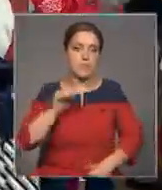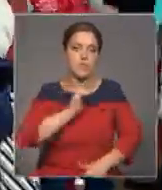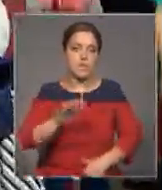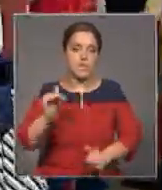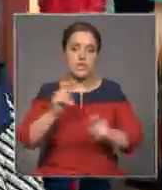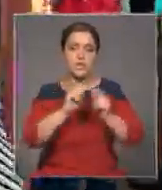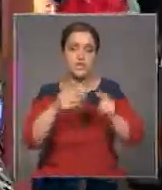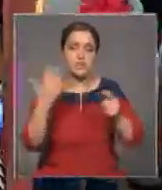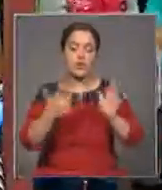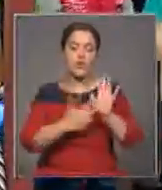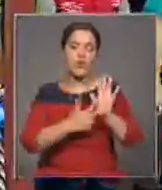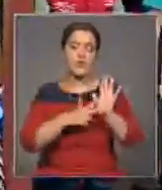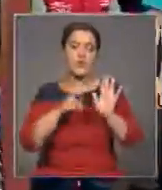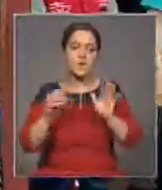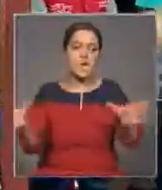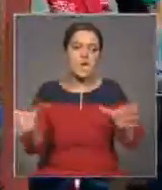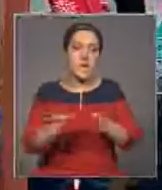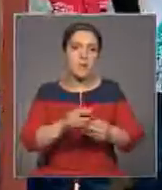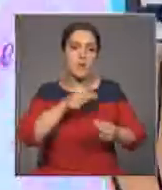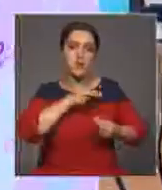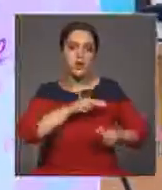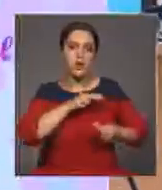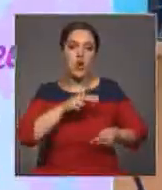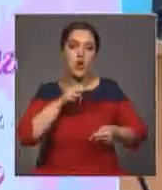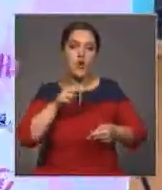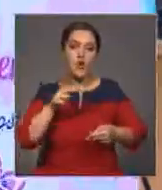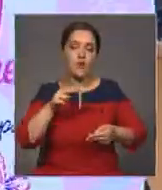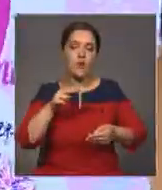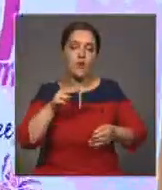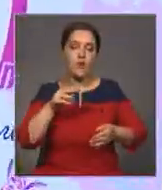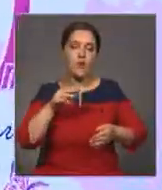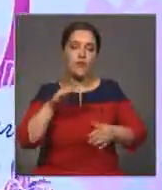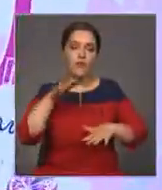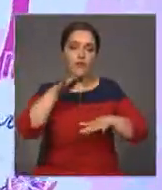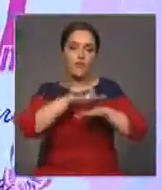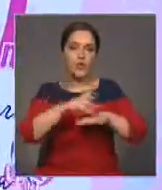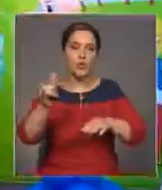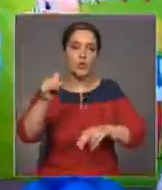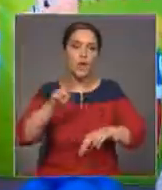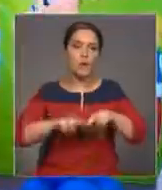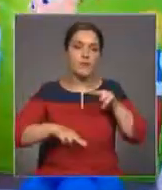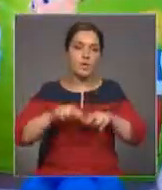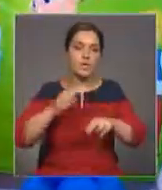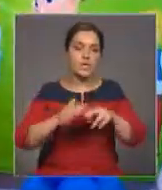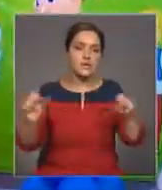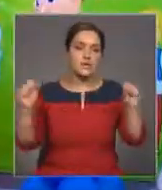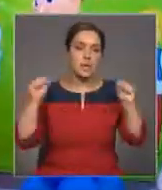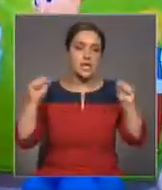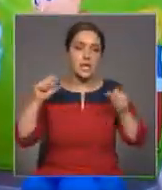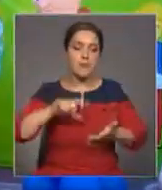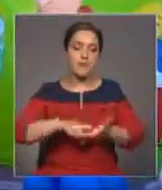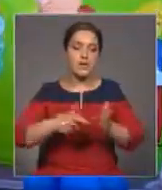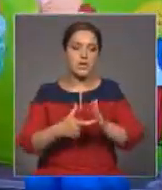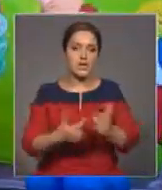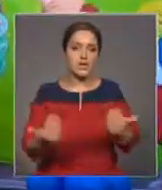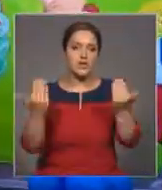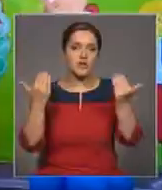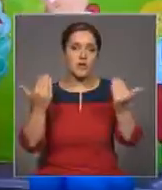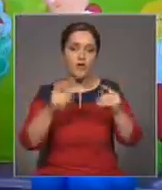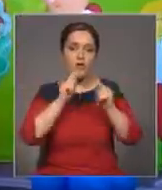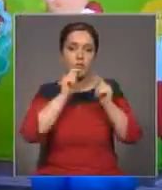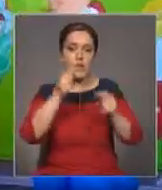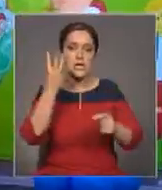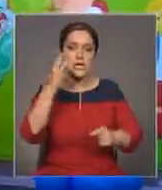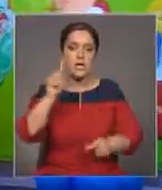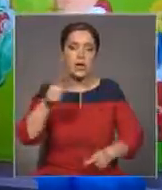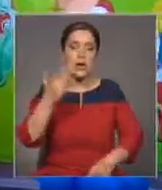Вот уже восьмой год они сотрудничают с фондом. Детям построили современную спортивную площадку. А сегодня вручили чек на 3